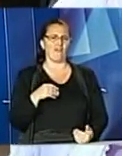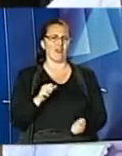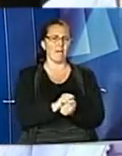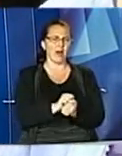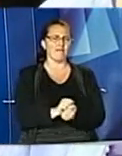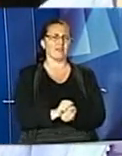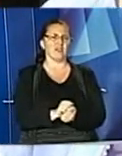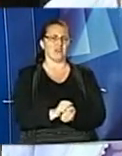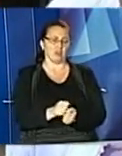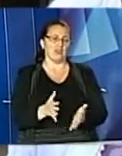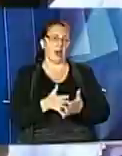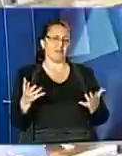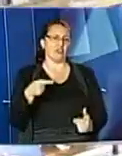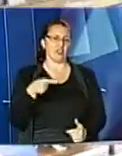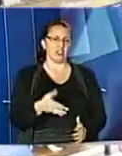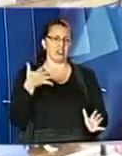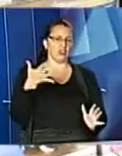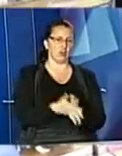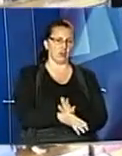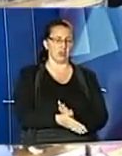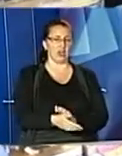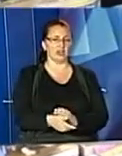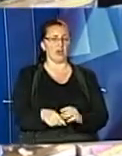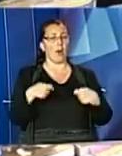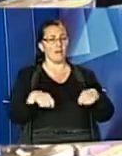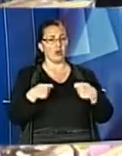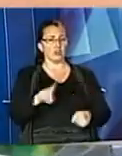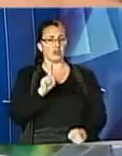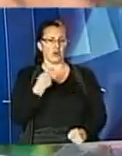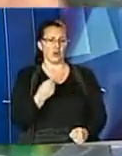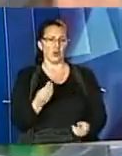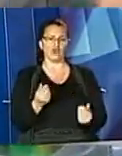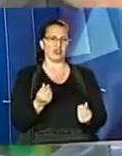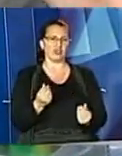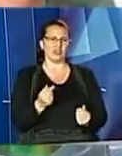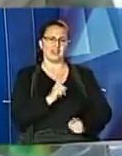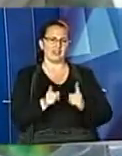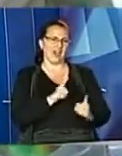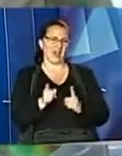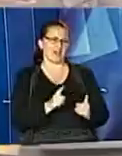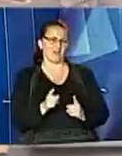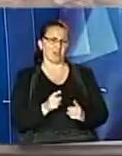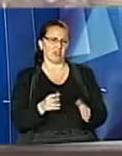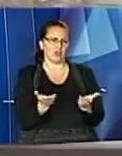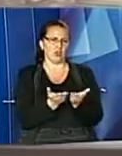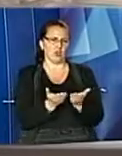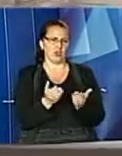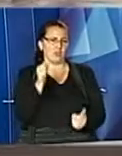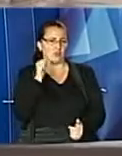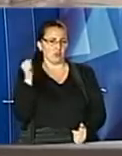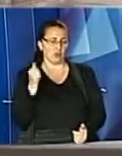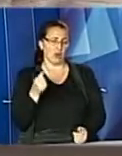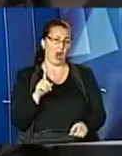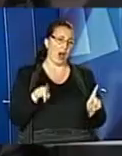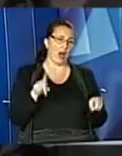Та вже так позна тисячу витратили. Продавці на ринку запевняють, що ціни не сильно змінились порівняно із минулим роком. А дещо навіть